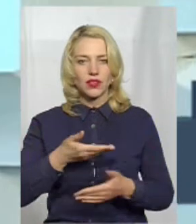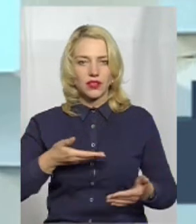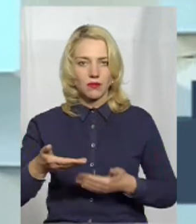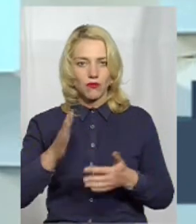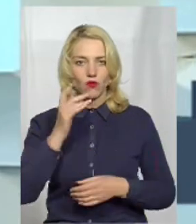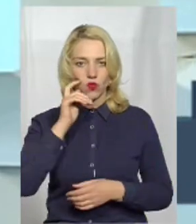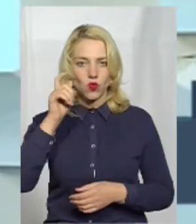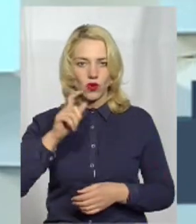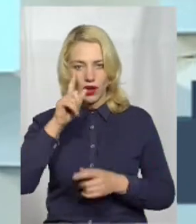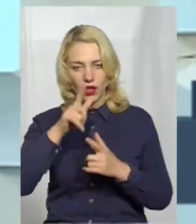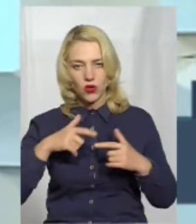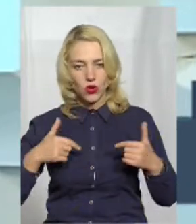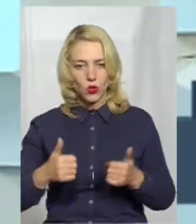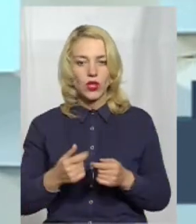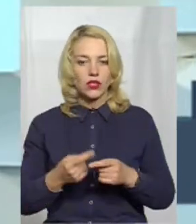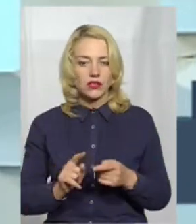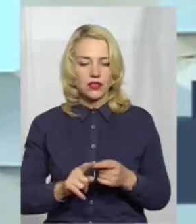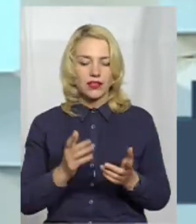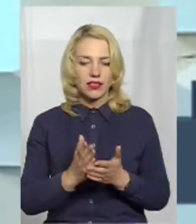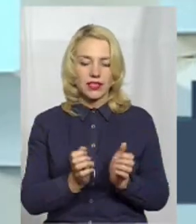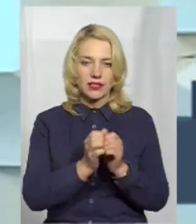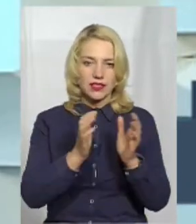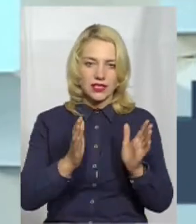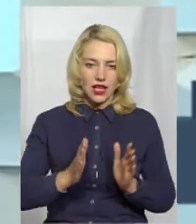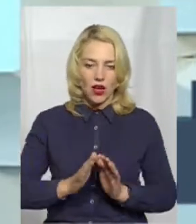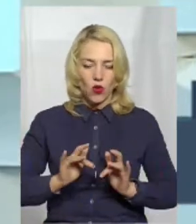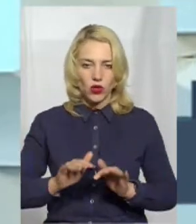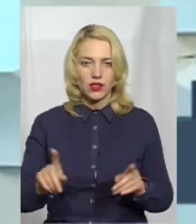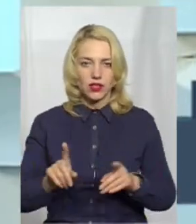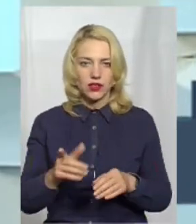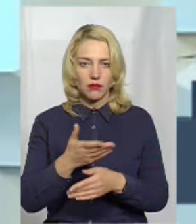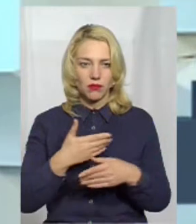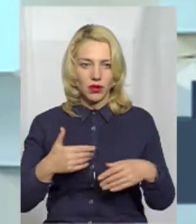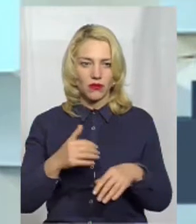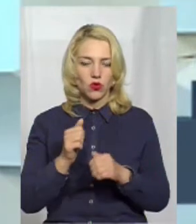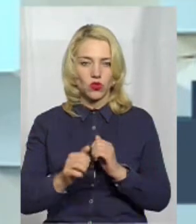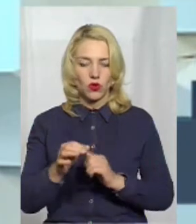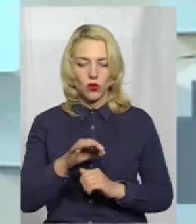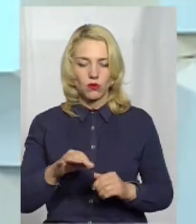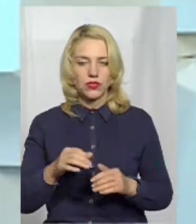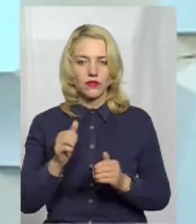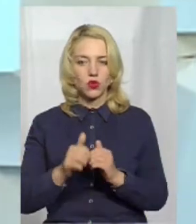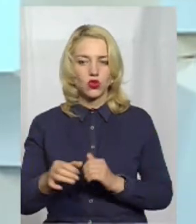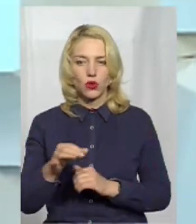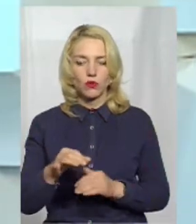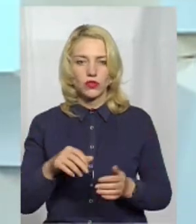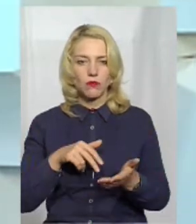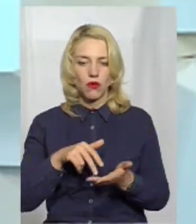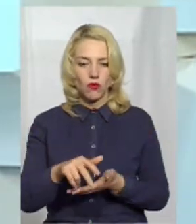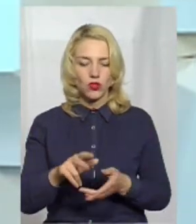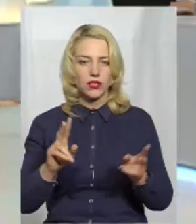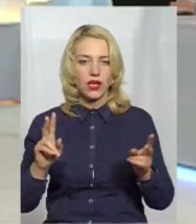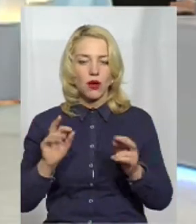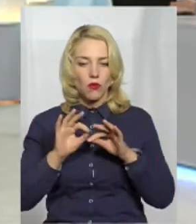певний комплект заходів, які проводяться в кожній області. В кожній області проводиться зустріч з представниками